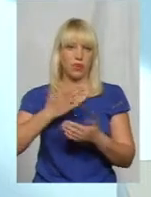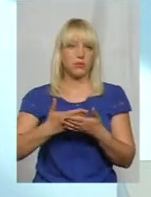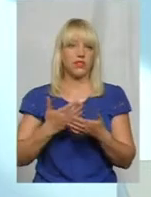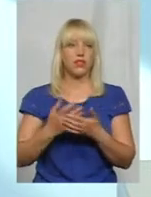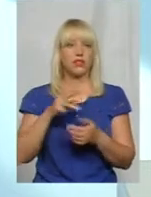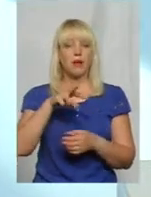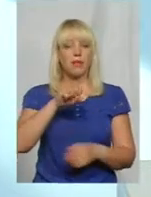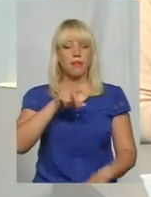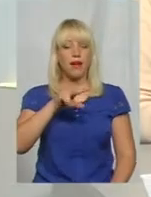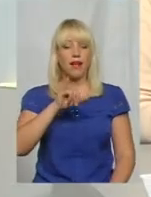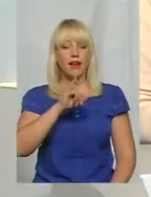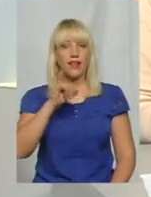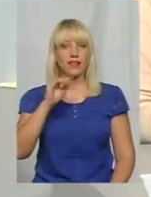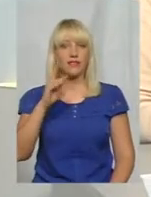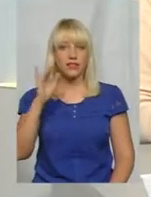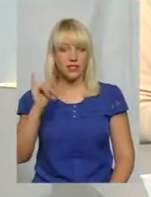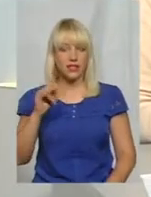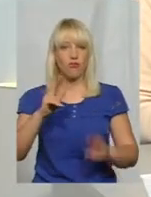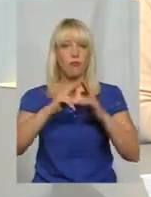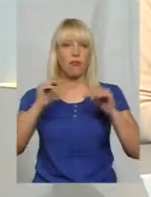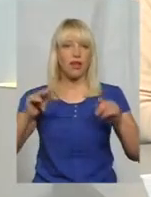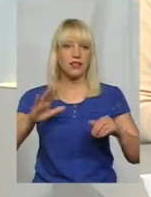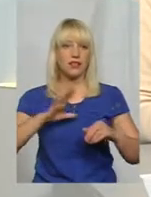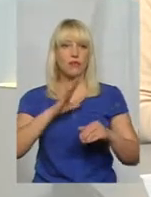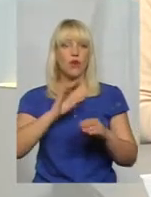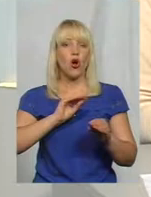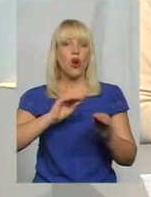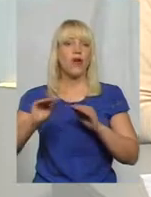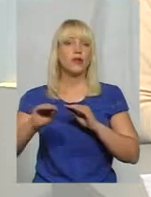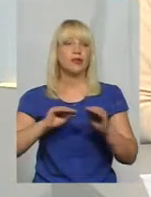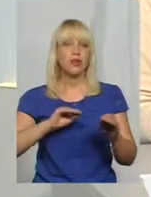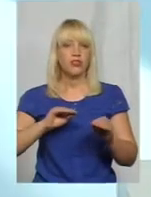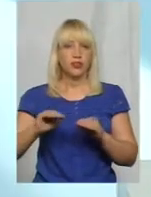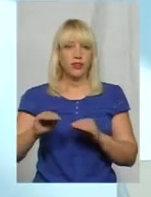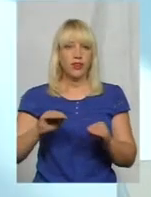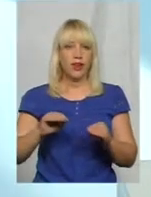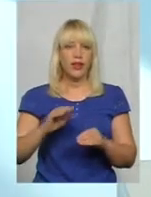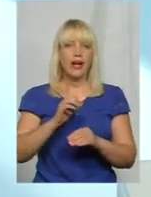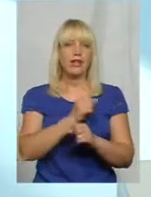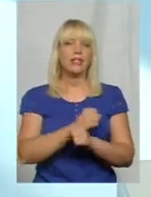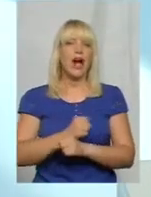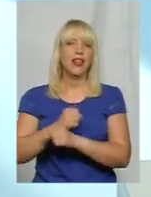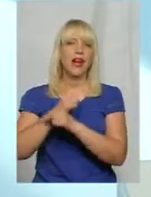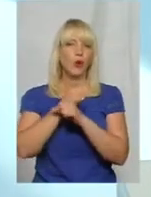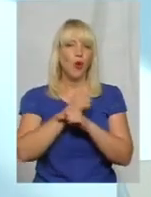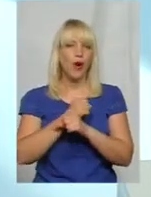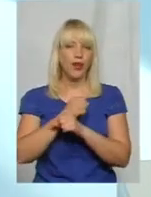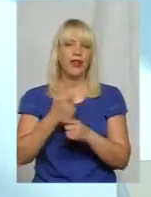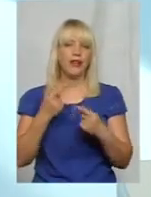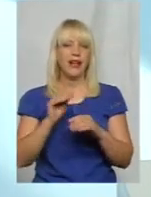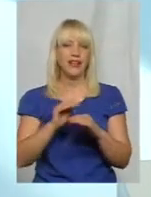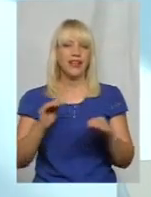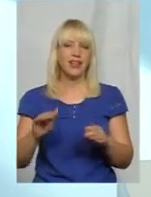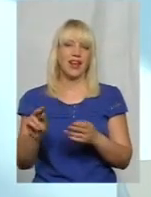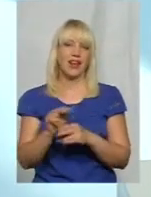у тих же Маліївцях, в Палаці розміщений санаторій, де діти лікуються від